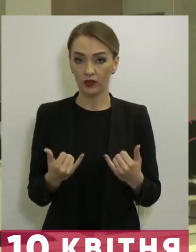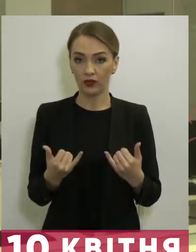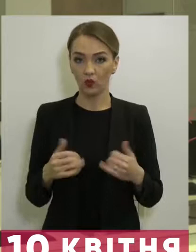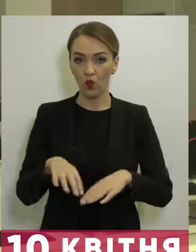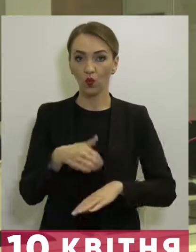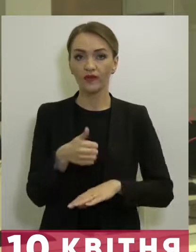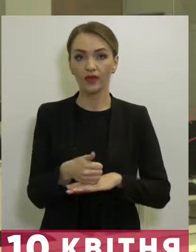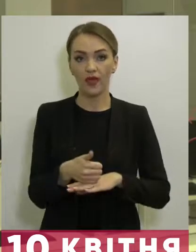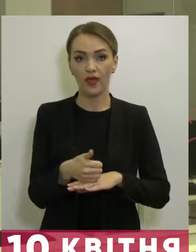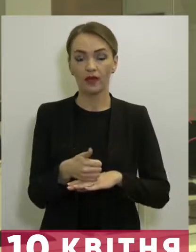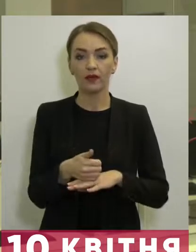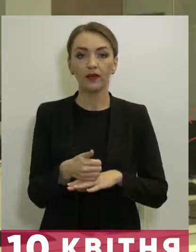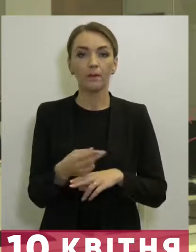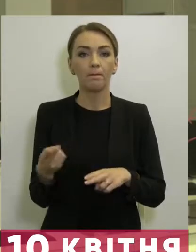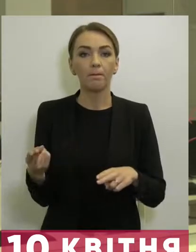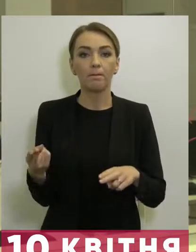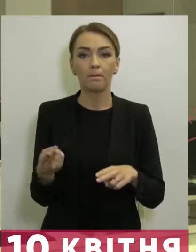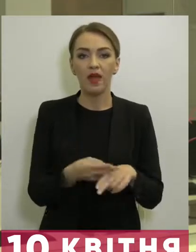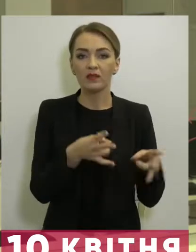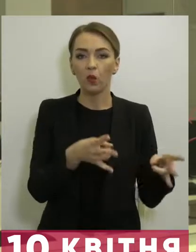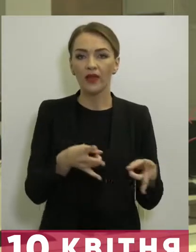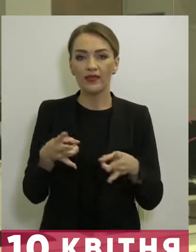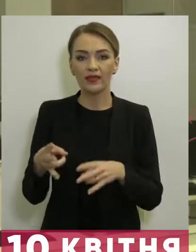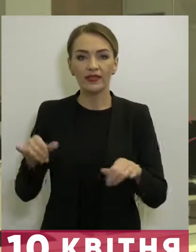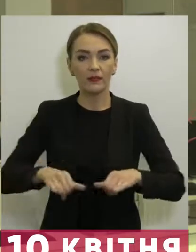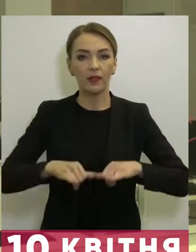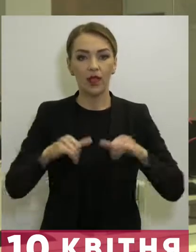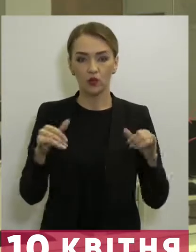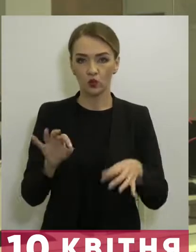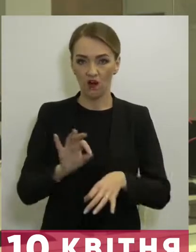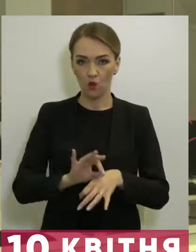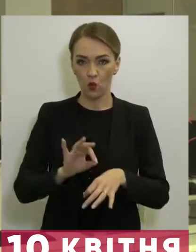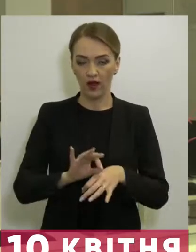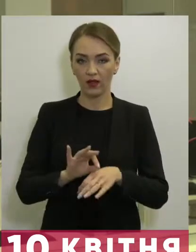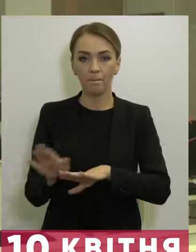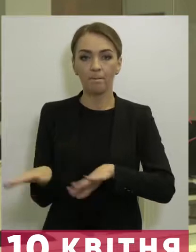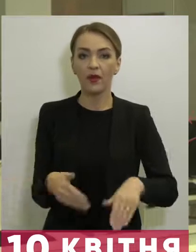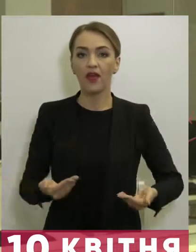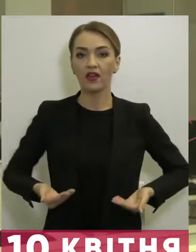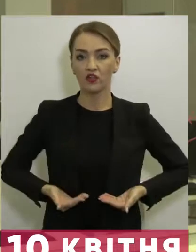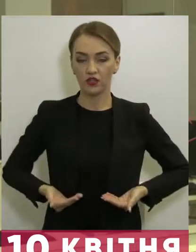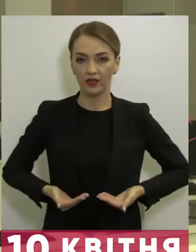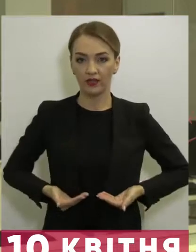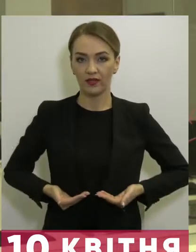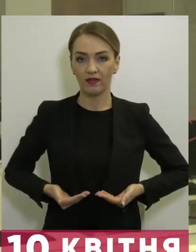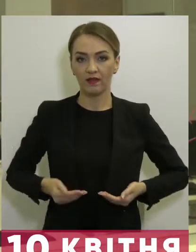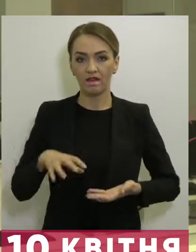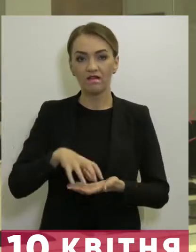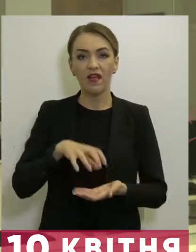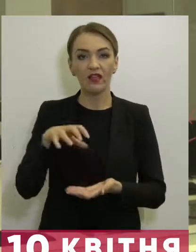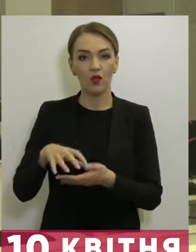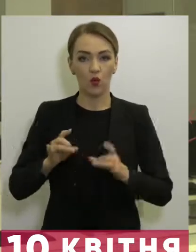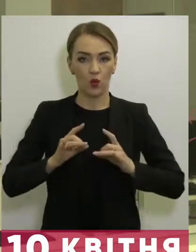головне – без потрясінь і сплеску захворювання пережити Великодні свята.